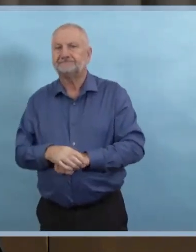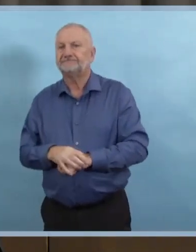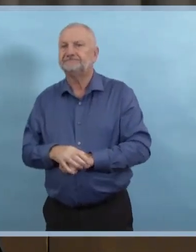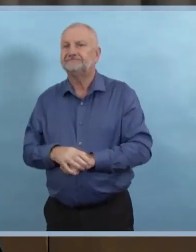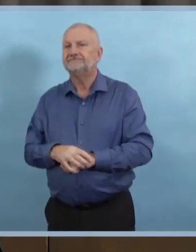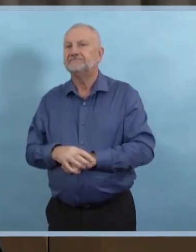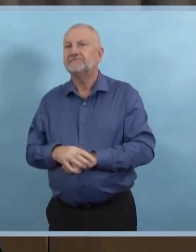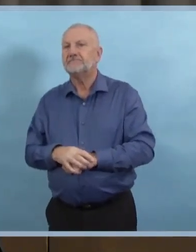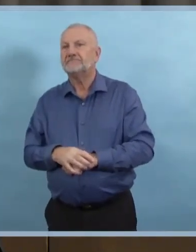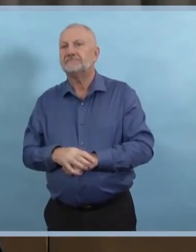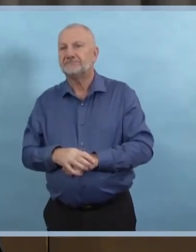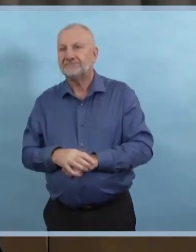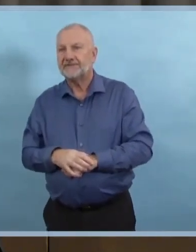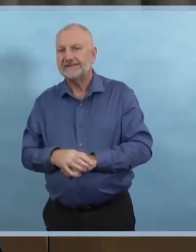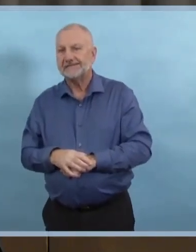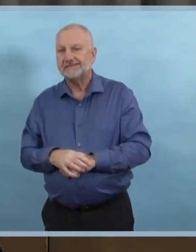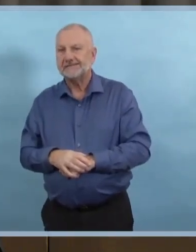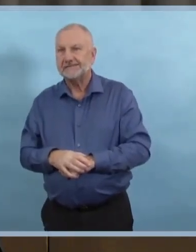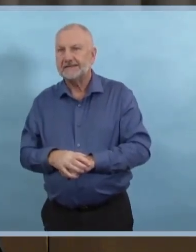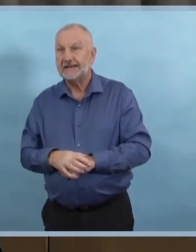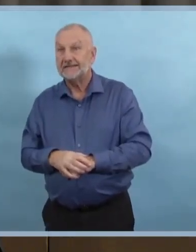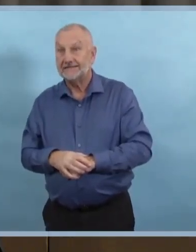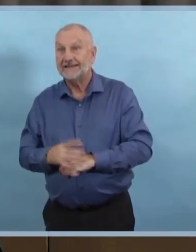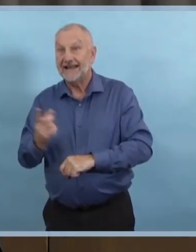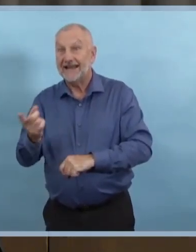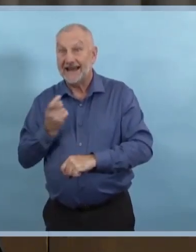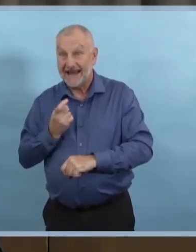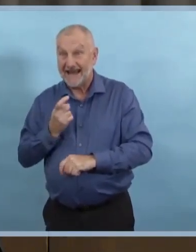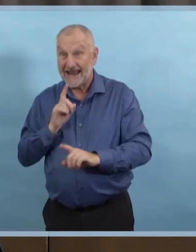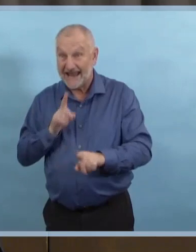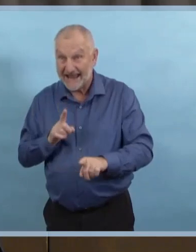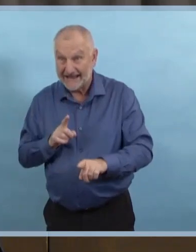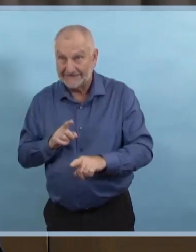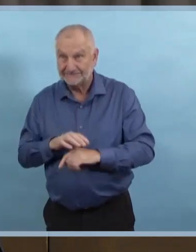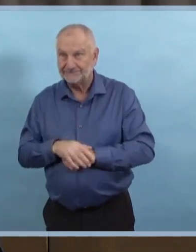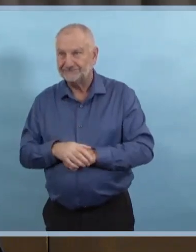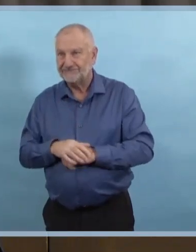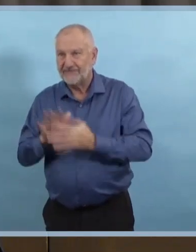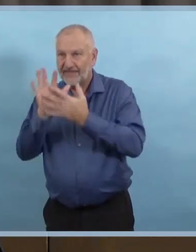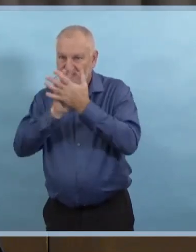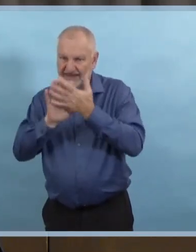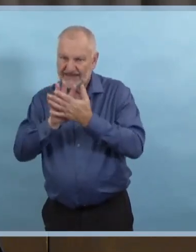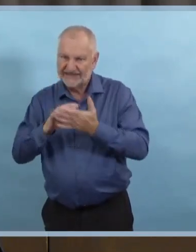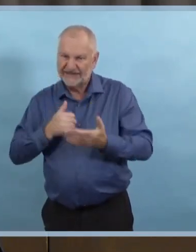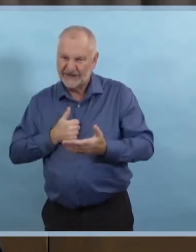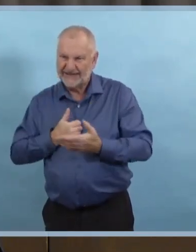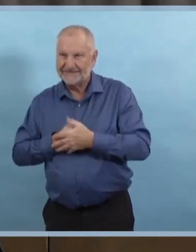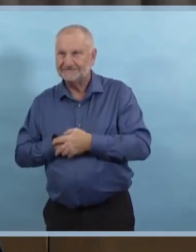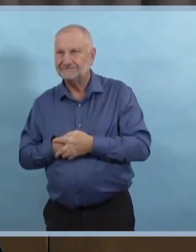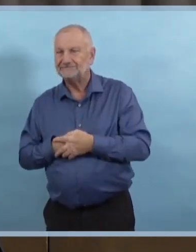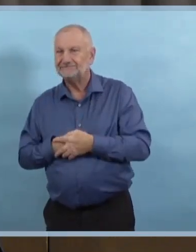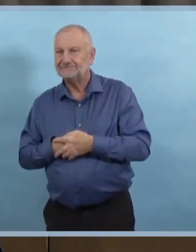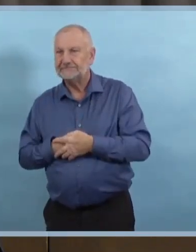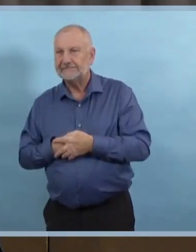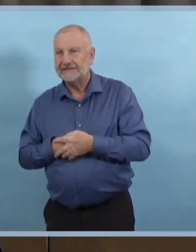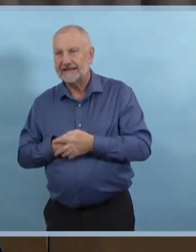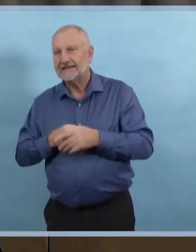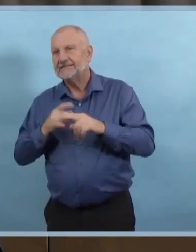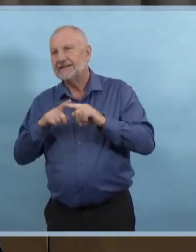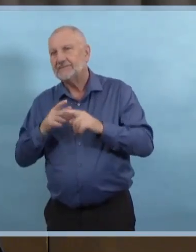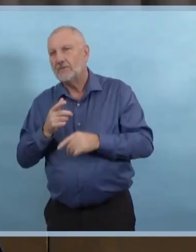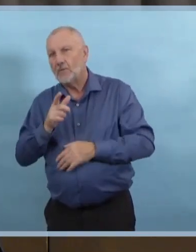qui arrive à l'hôpital, combien de personnes arrivent à l'hôpital et dans quelles conditions sont-ils quand ils arrivent.